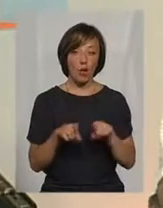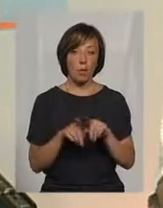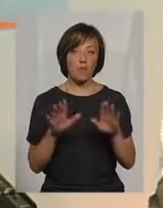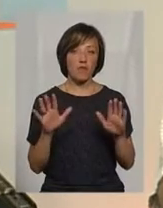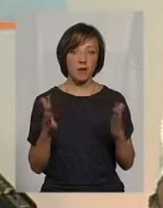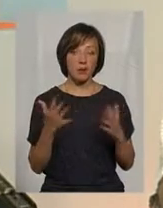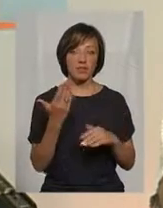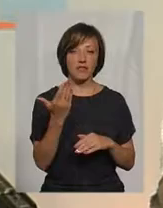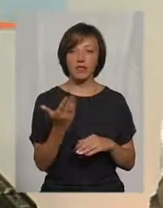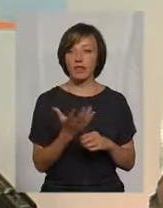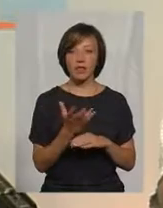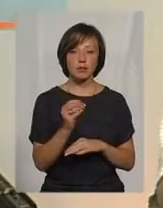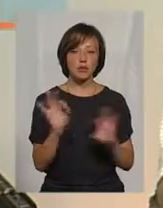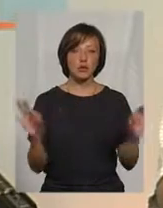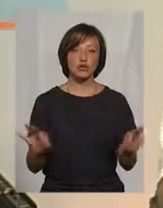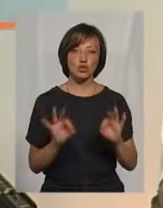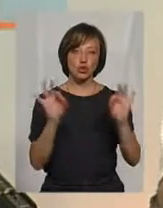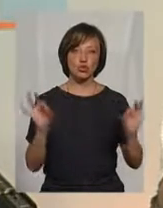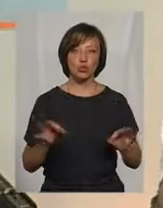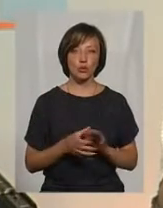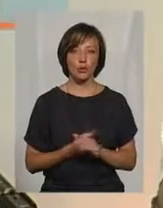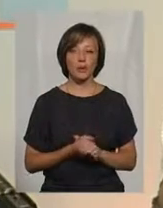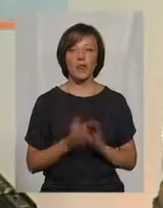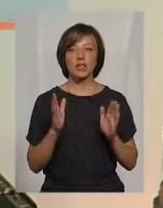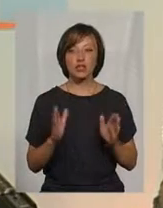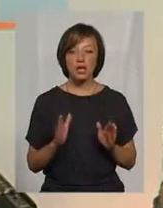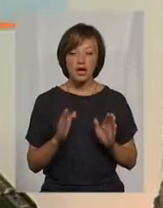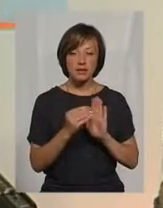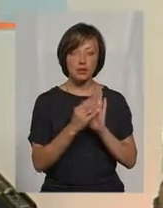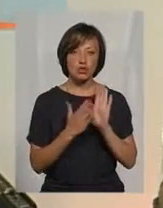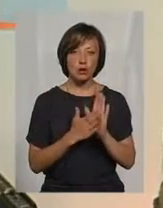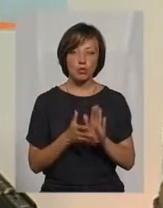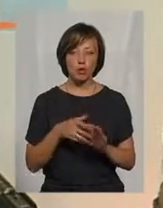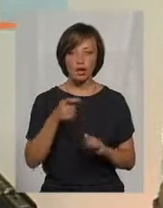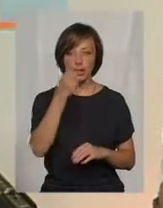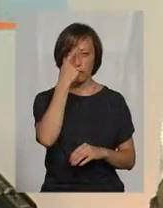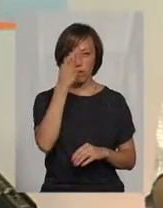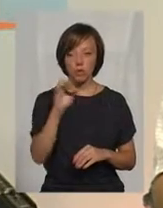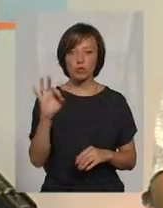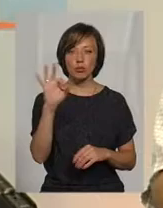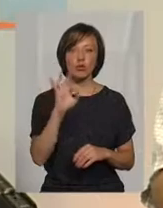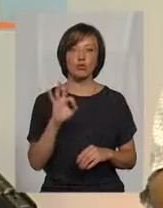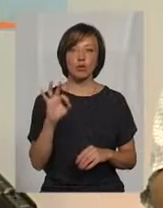ви не сплачуєте нічого. Лише зазначаєте, подаєте інформацію про